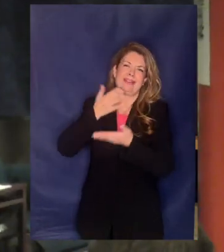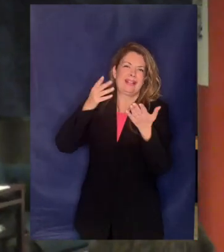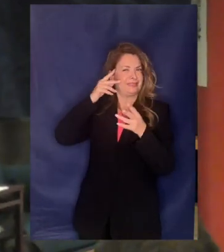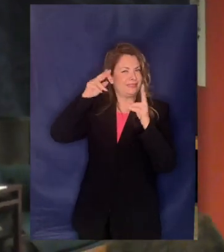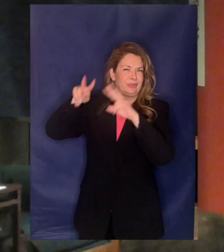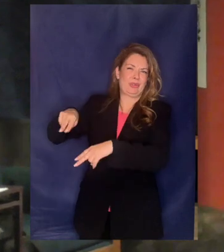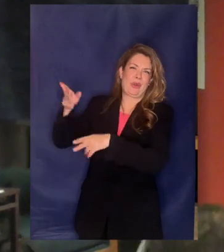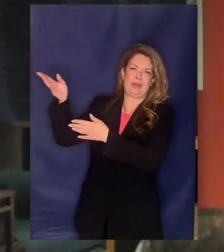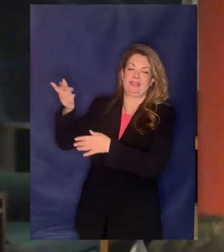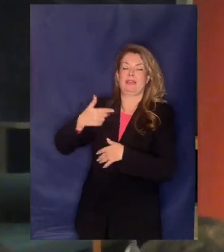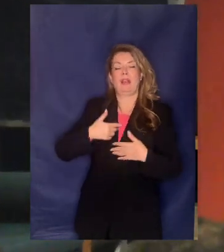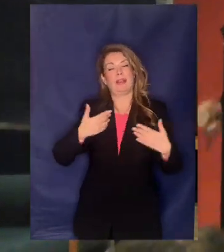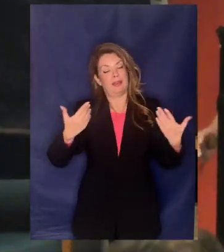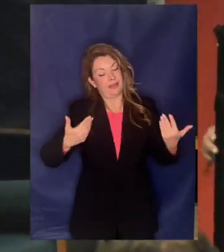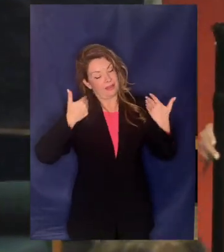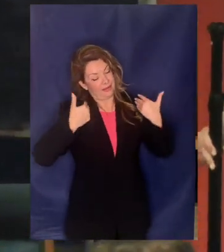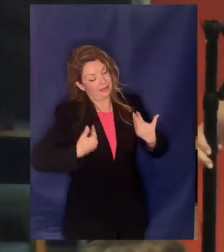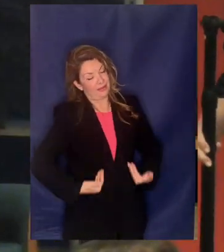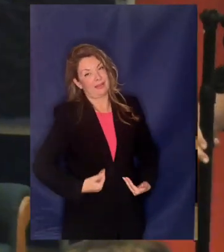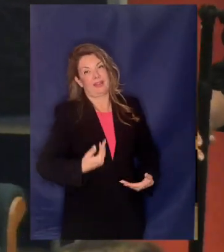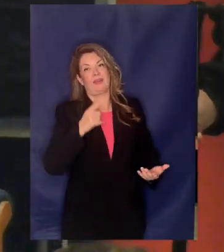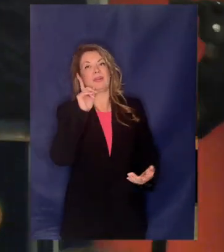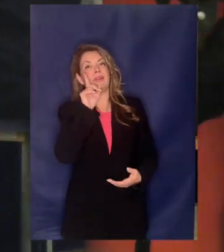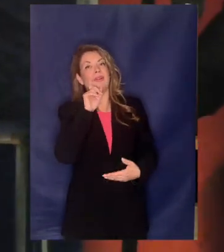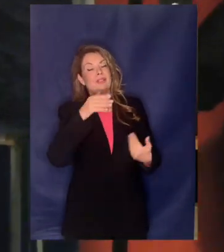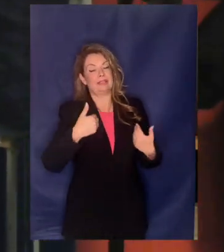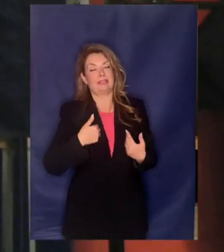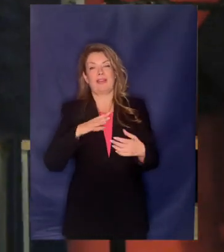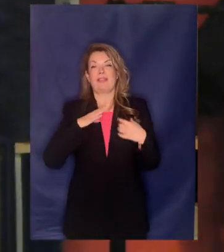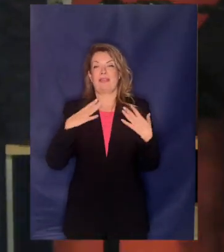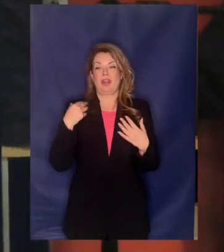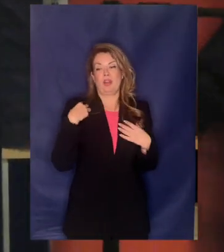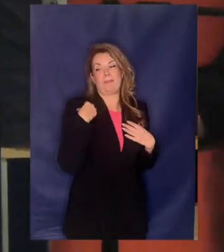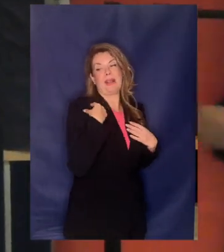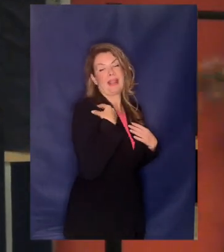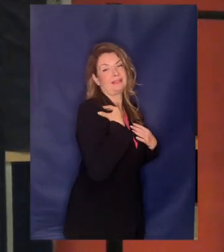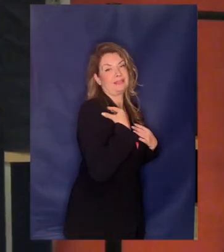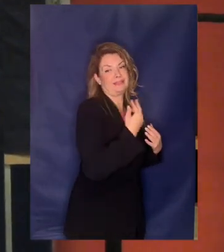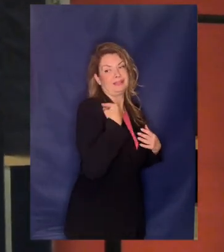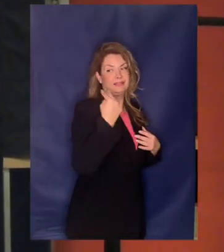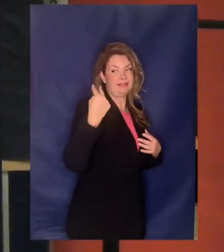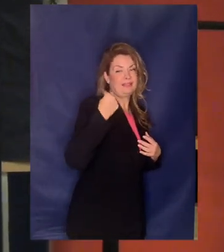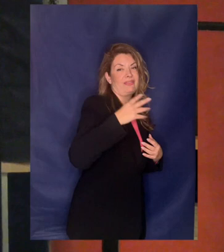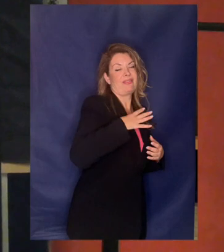Είναι γνωστό ότι η μία κυρία δεν έχει ποτέ γυρισμένη την πλάτη Βλέπουμε πάνω αυτό